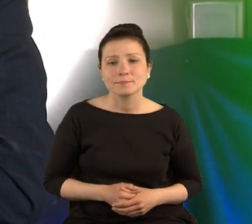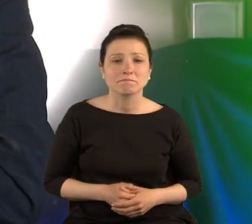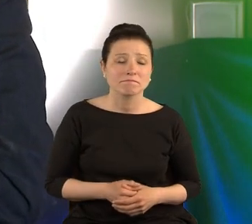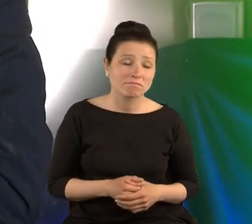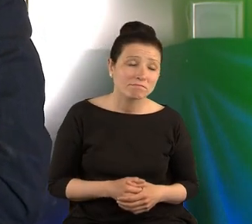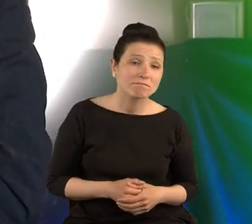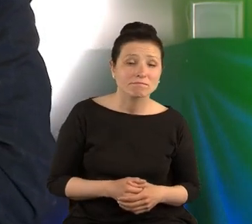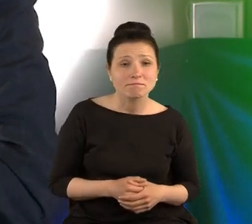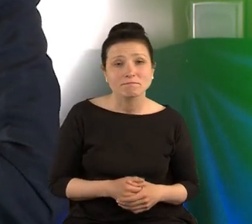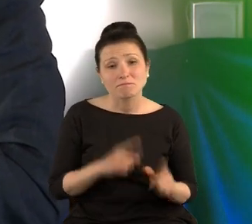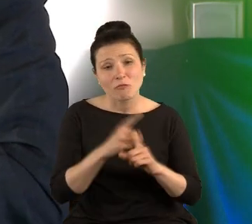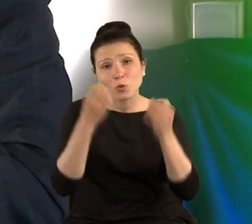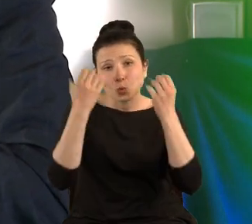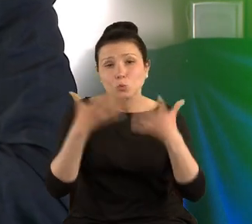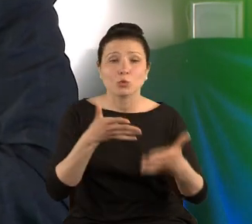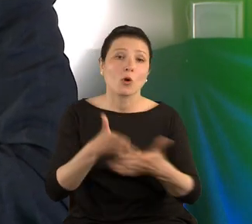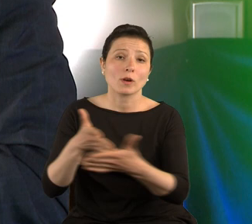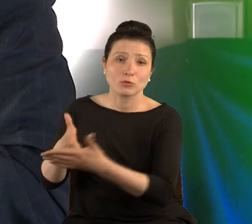kulturowo jest ograniczona.